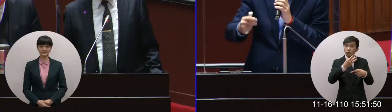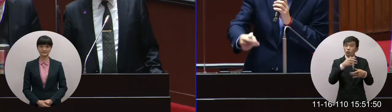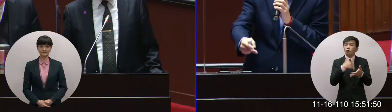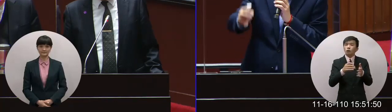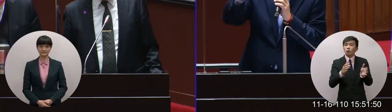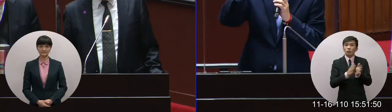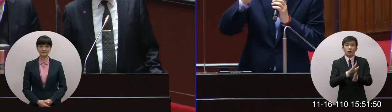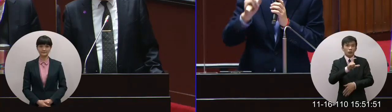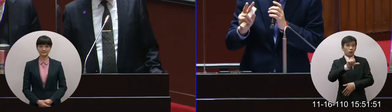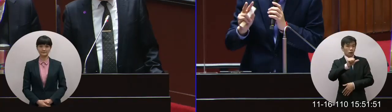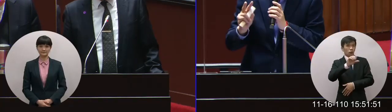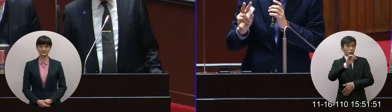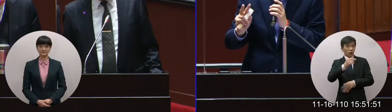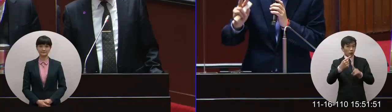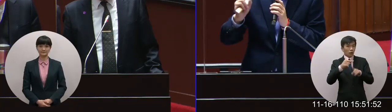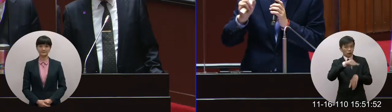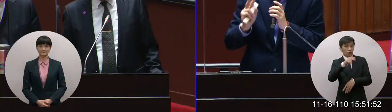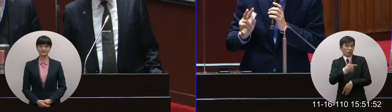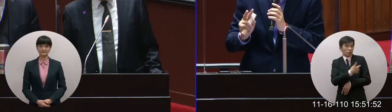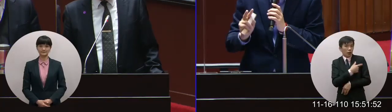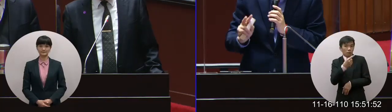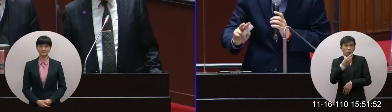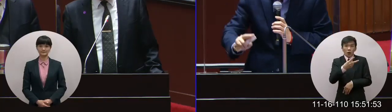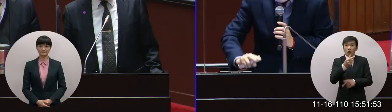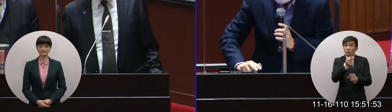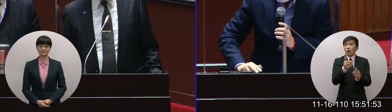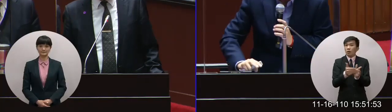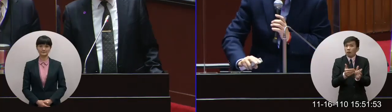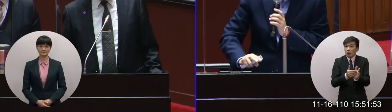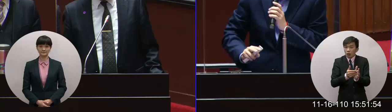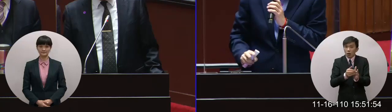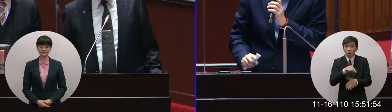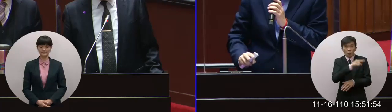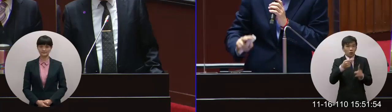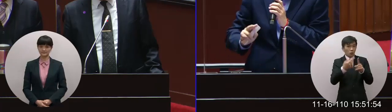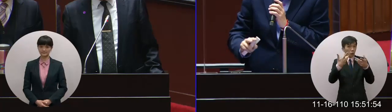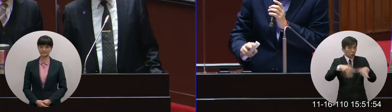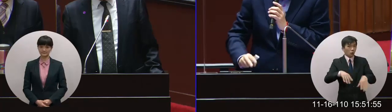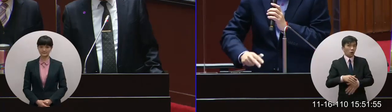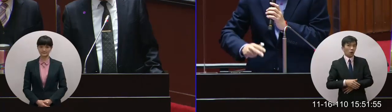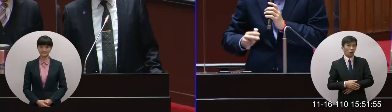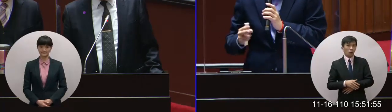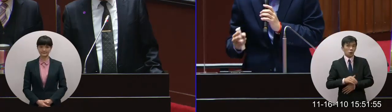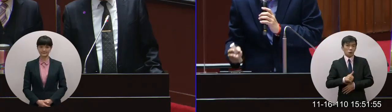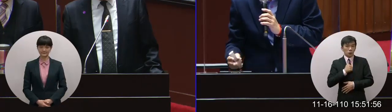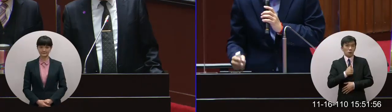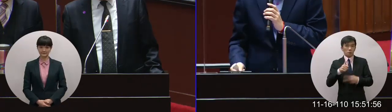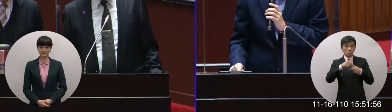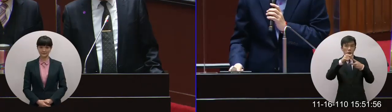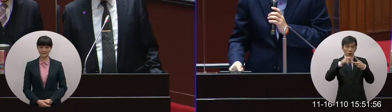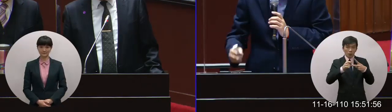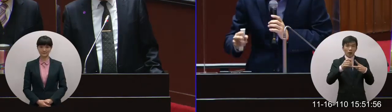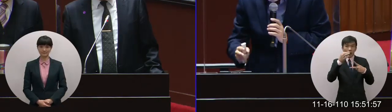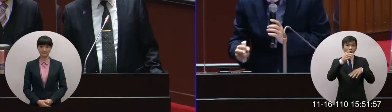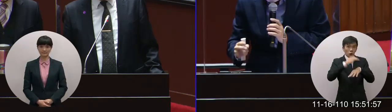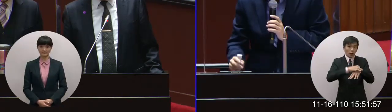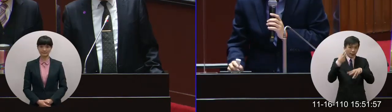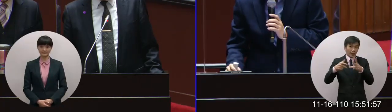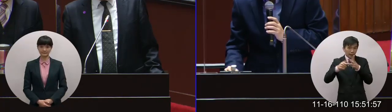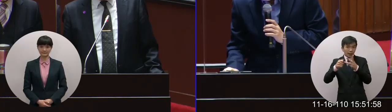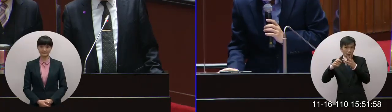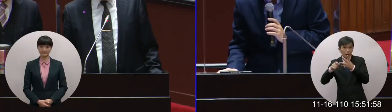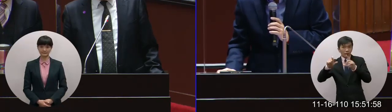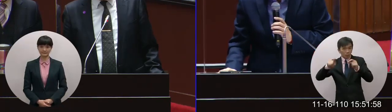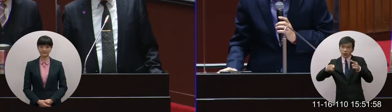打高端已經打完兩劑了他是主要的族群完全沒有以高端打過兩劑再配別的真的